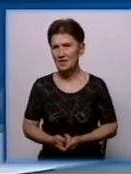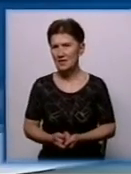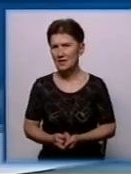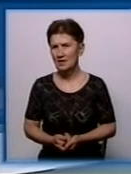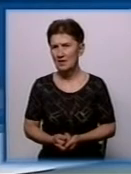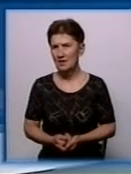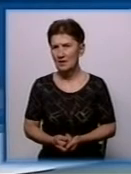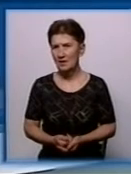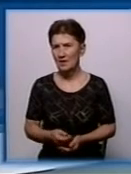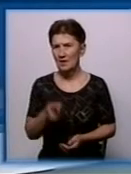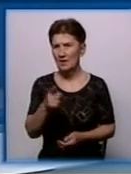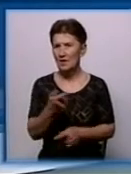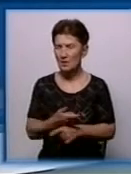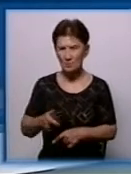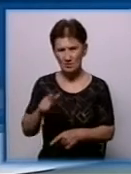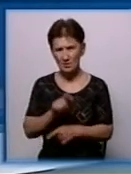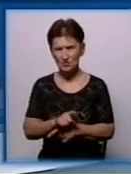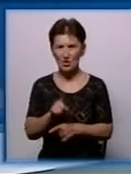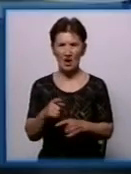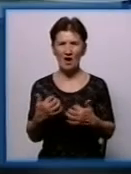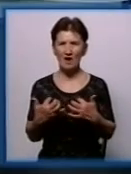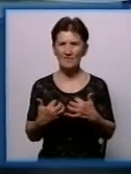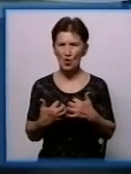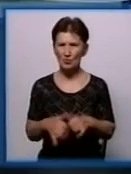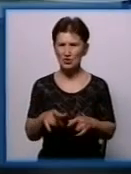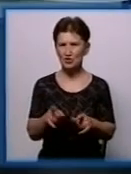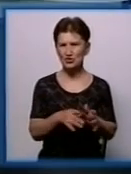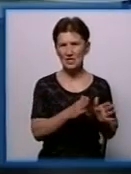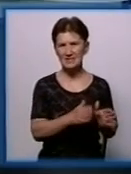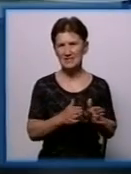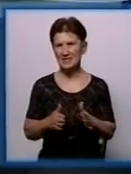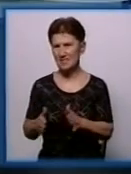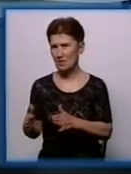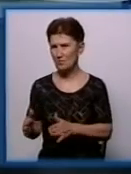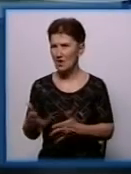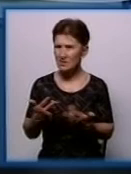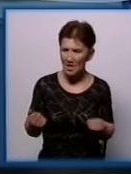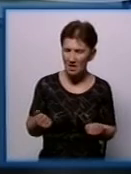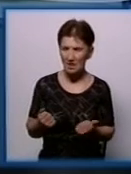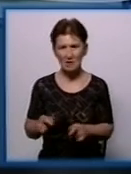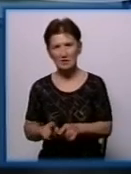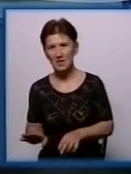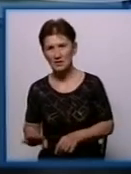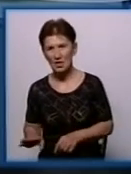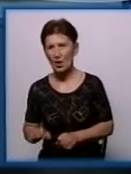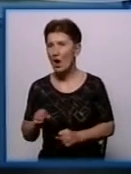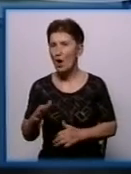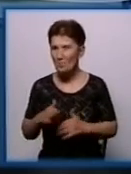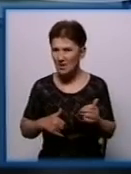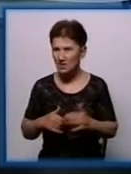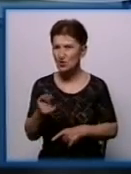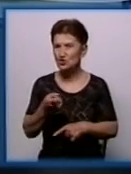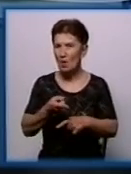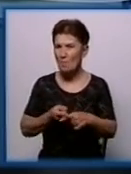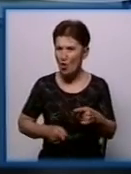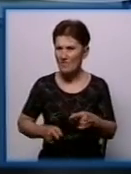закладів не обладнані автоматичними системами сигналізації. Так це чи ні? Якщо так, то практично половина медичних